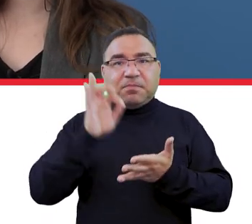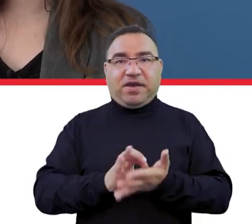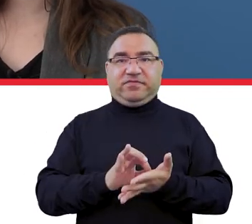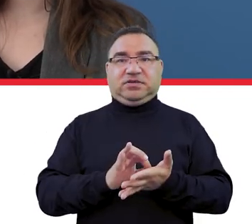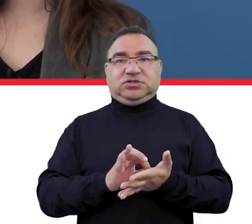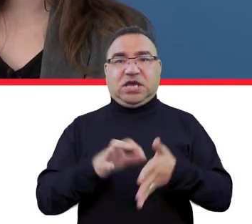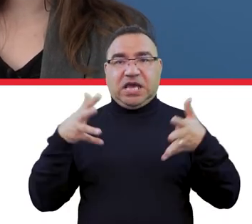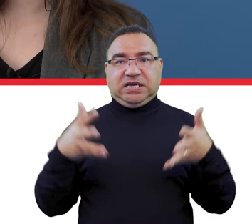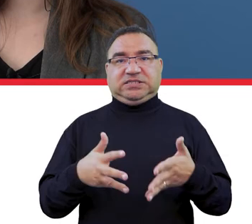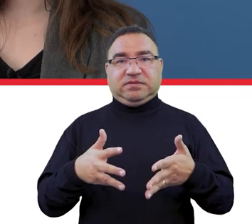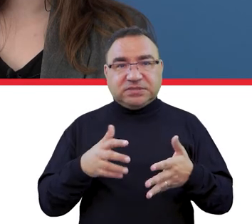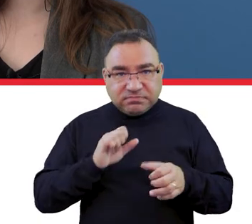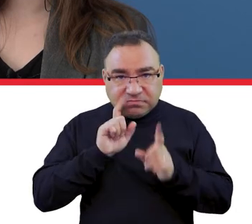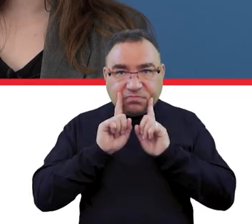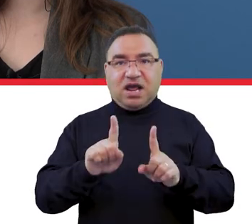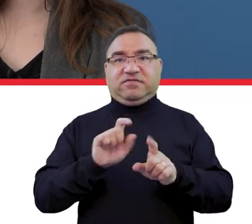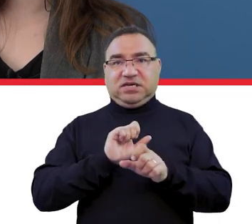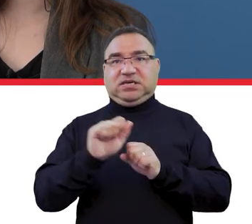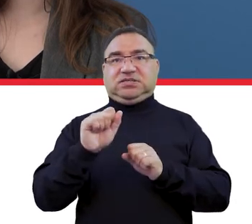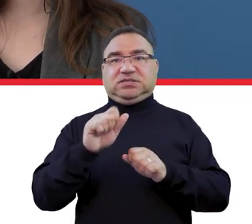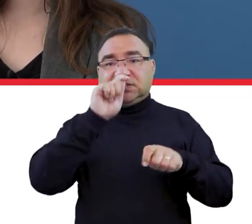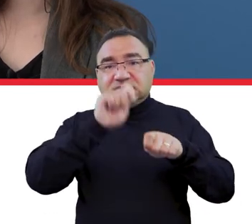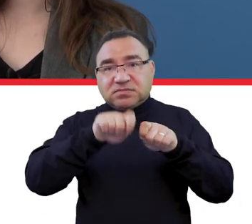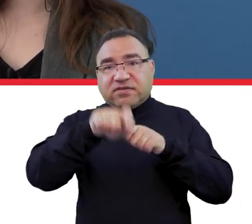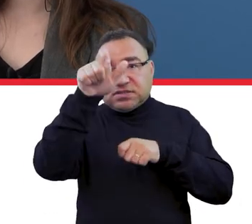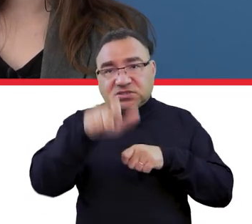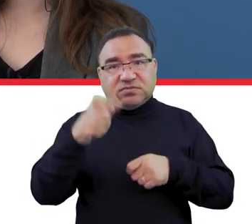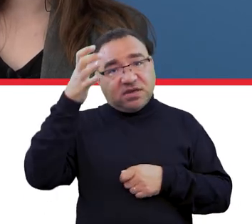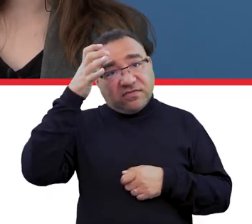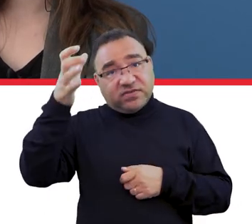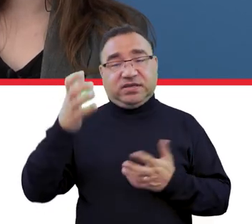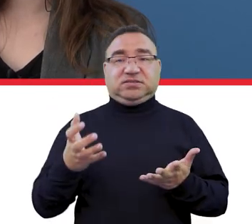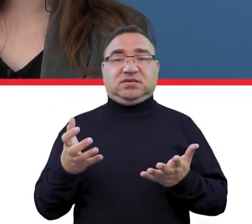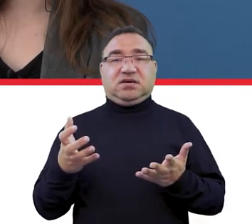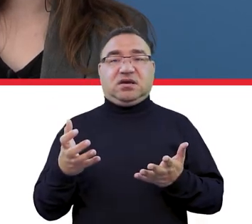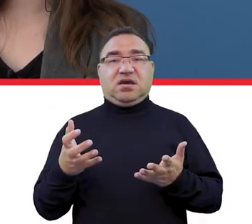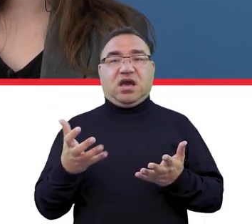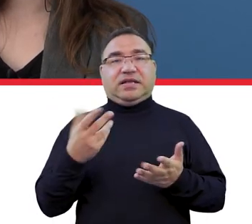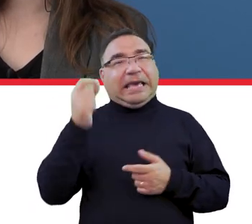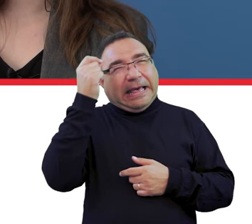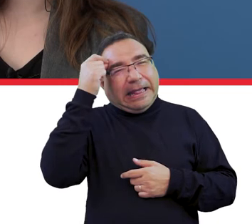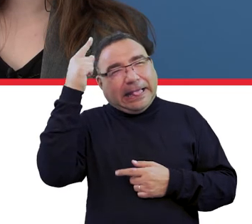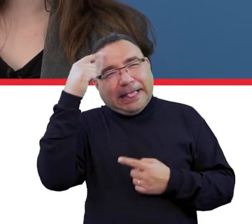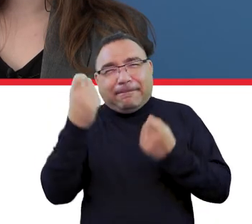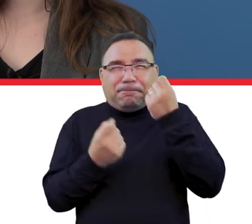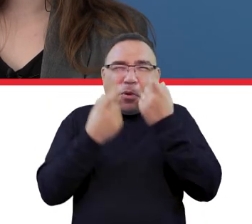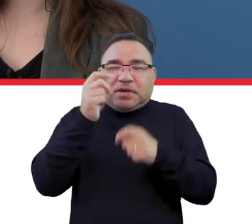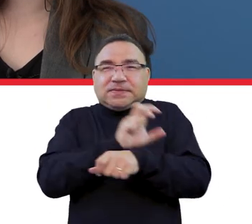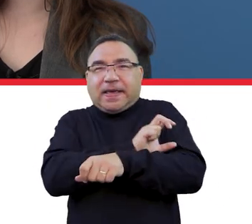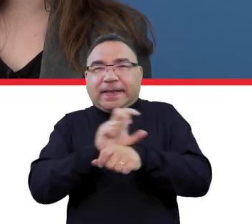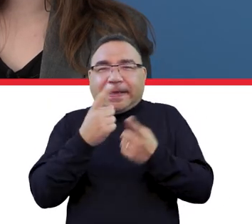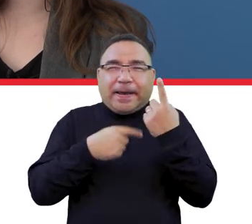faktycznie ten egzamin się odbywa w warunkach sprawdzenia wiedzy, a nie inteligencji technicznej